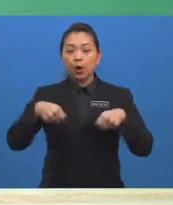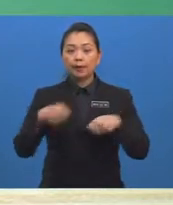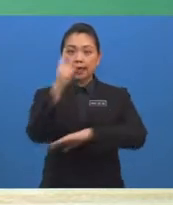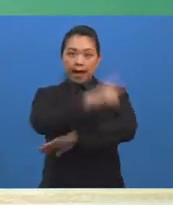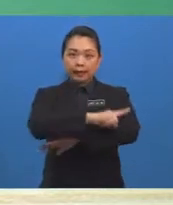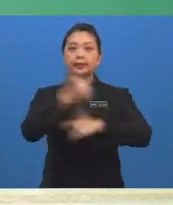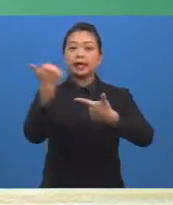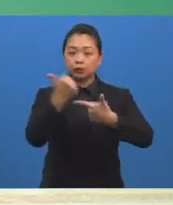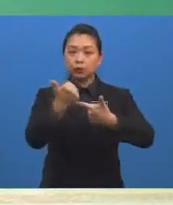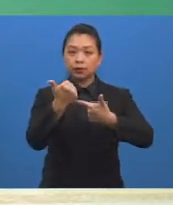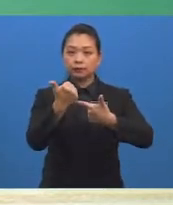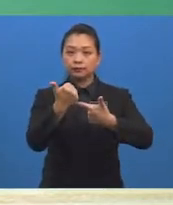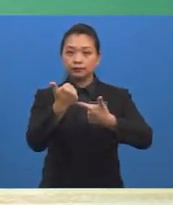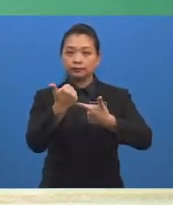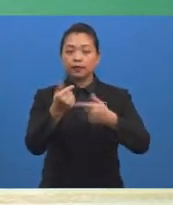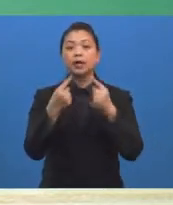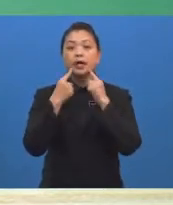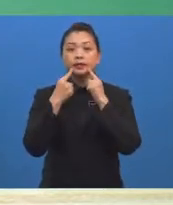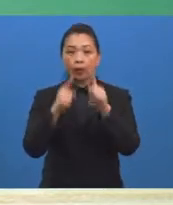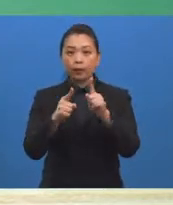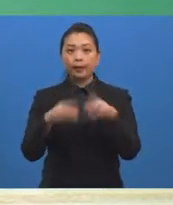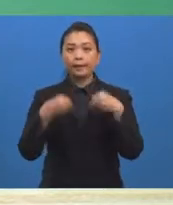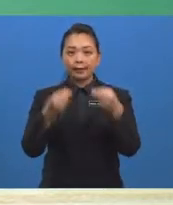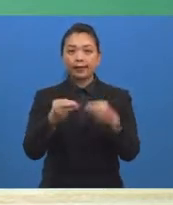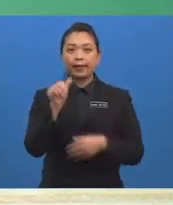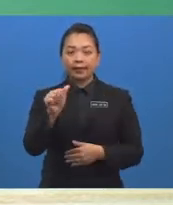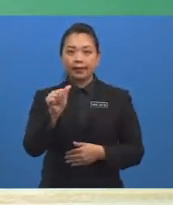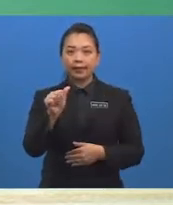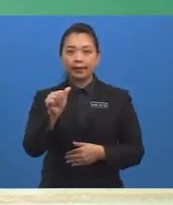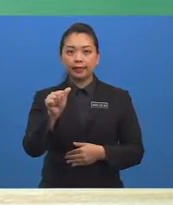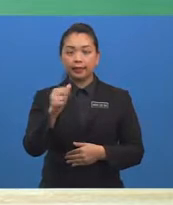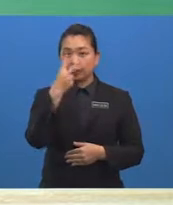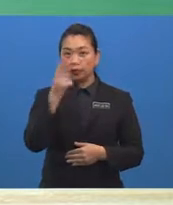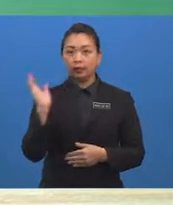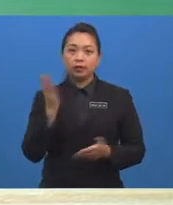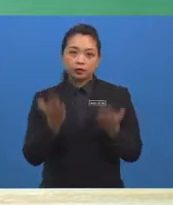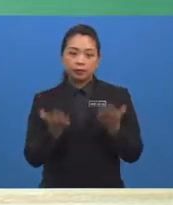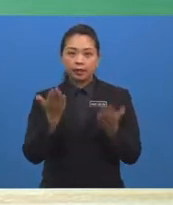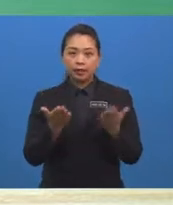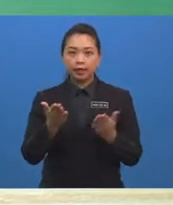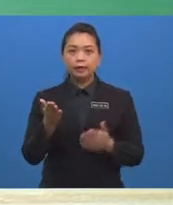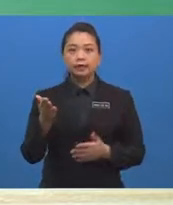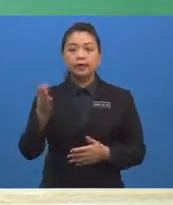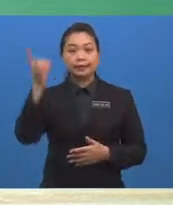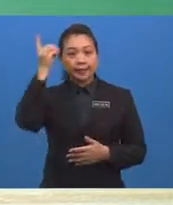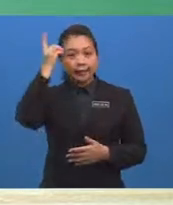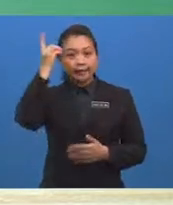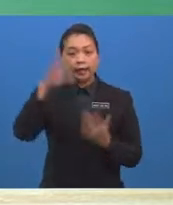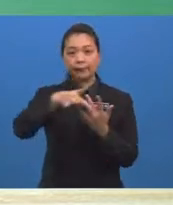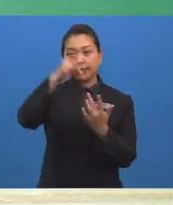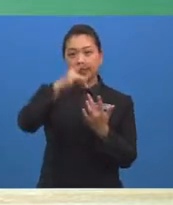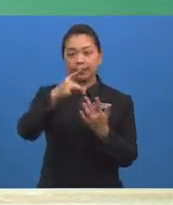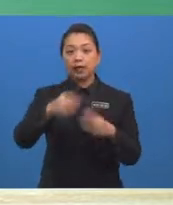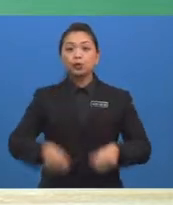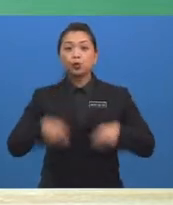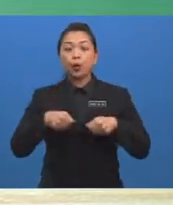Jawapan bagi A iaitu Kebarangkalian Daniel memilih seluar pendek